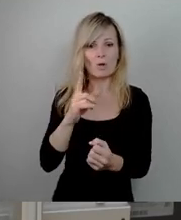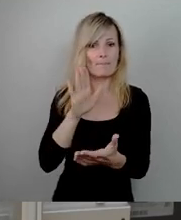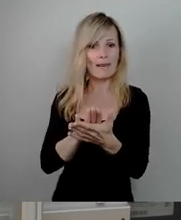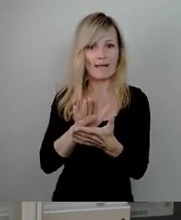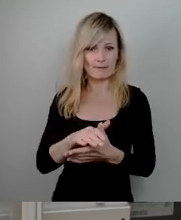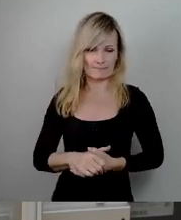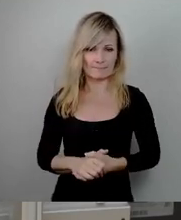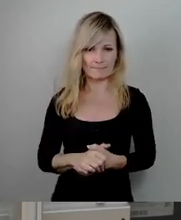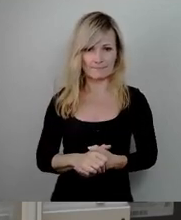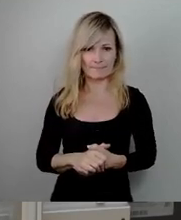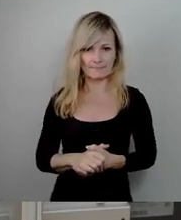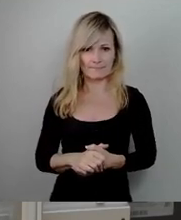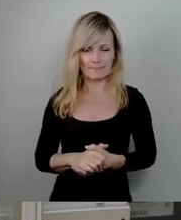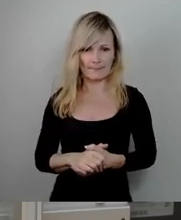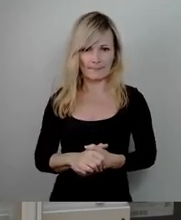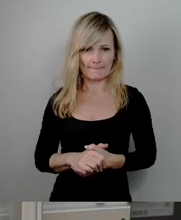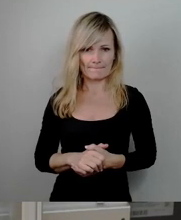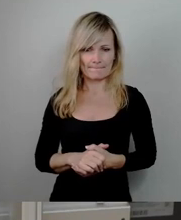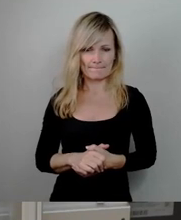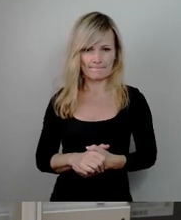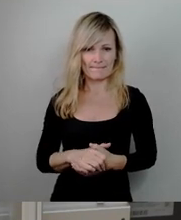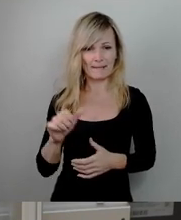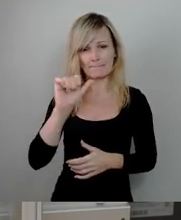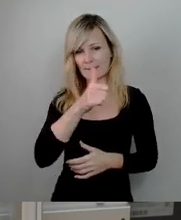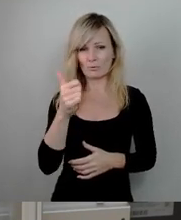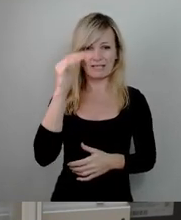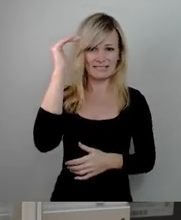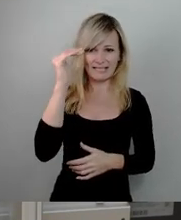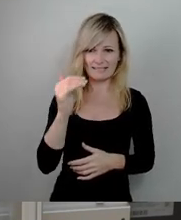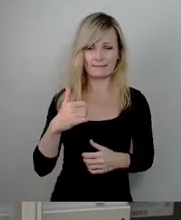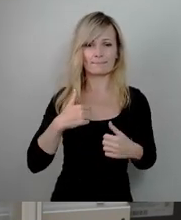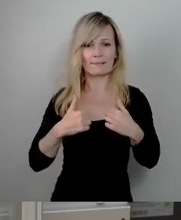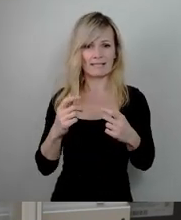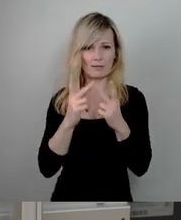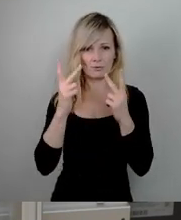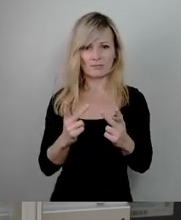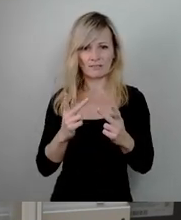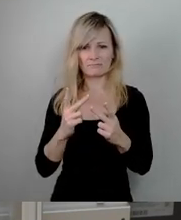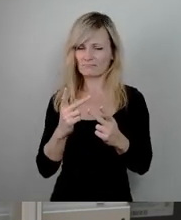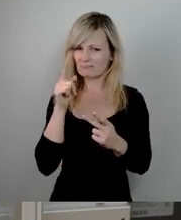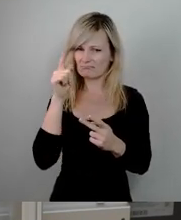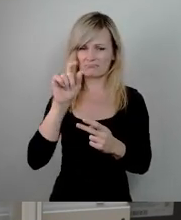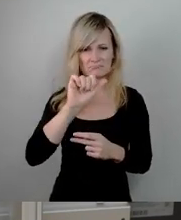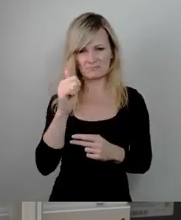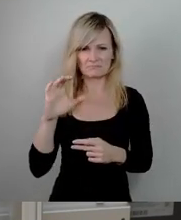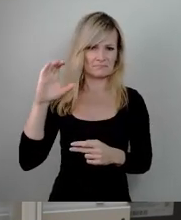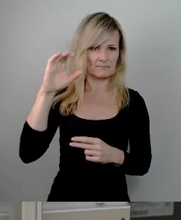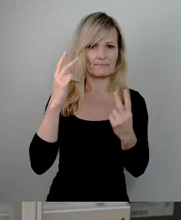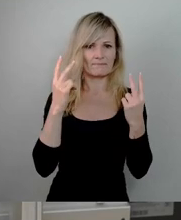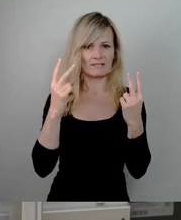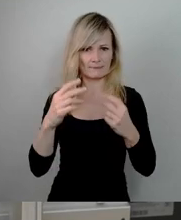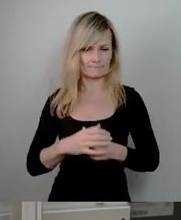weit vorn in der Priorisierung des Beta-Konzeptes verankert ist. Ja, der Wunsch seitens des